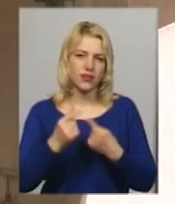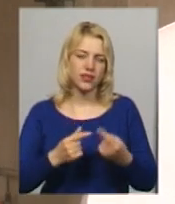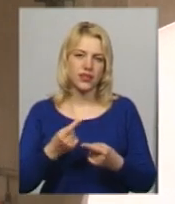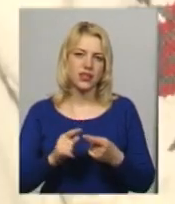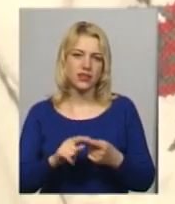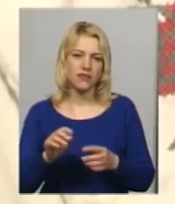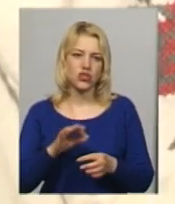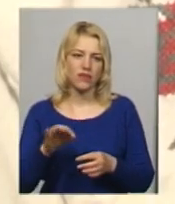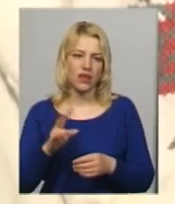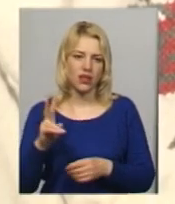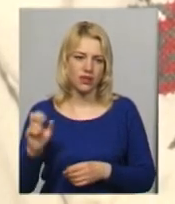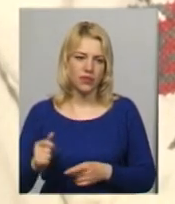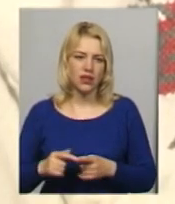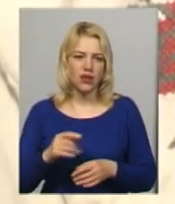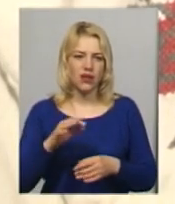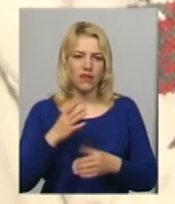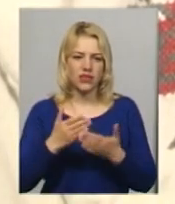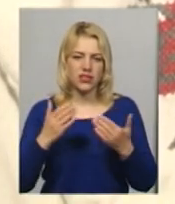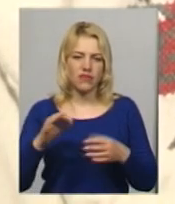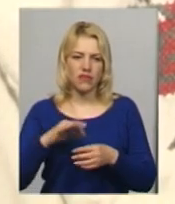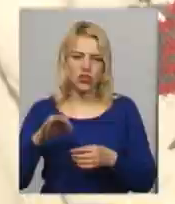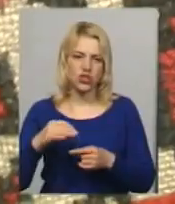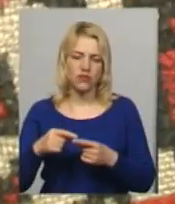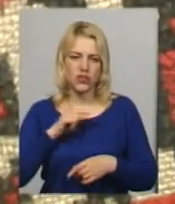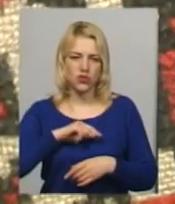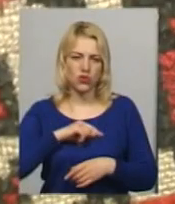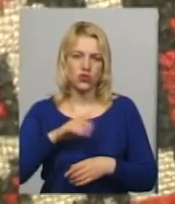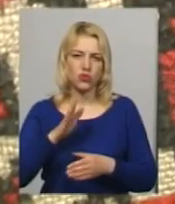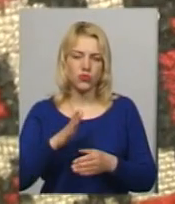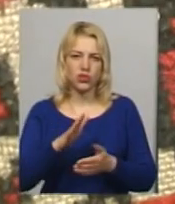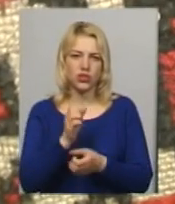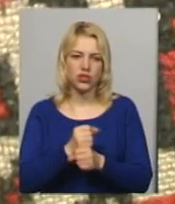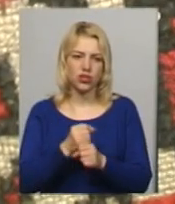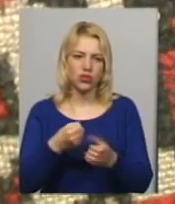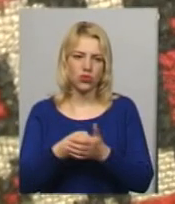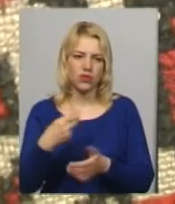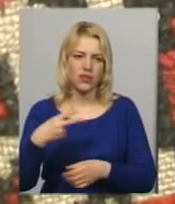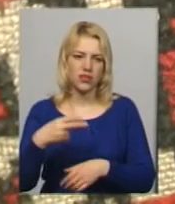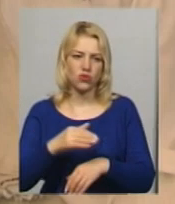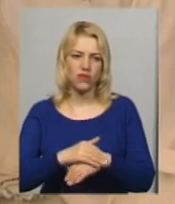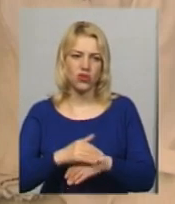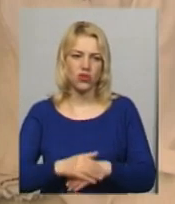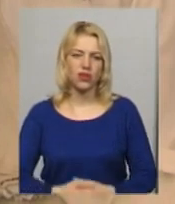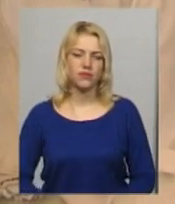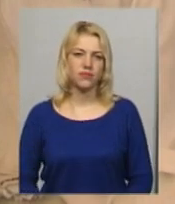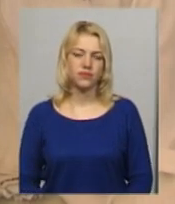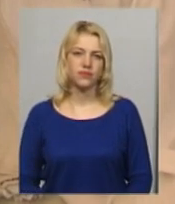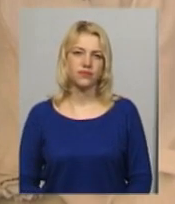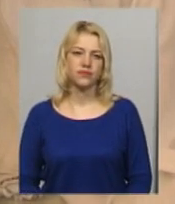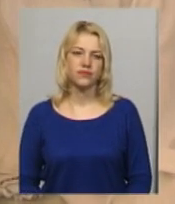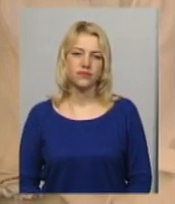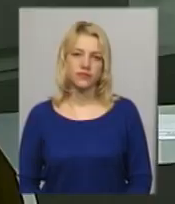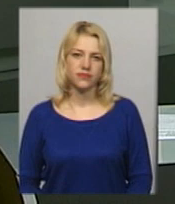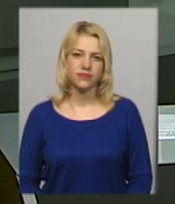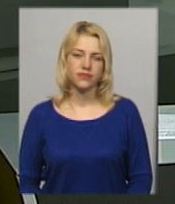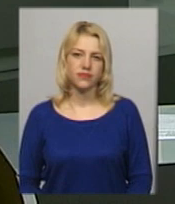вишиванка. Виставка вишиваних сорочок у приміщення з поліції діятиме до 20-ї вечора. Світлана Поробок, Віктор Кривий, Новини, Поділля, Центр.